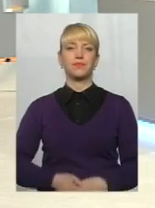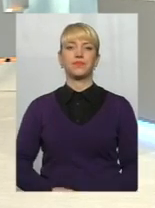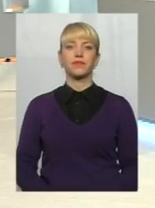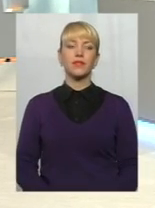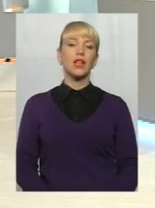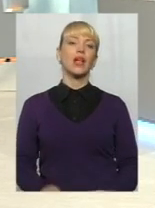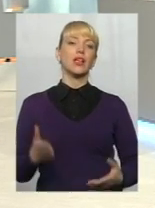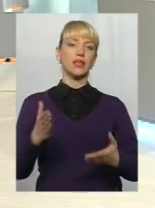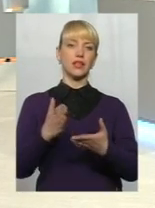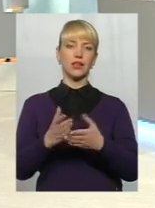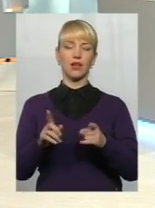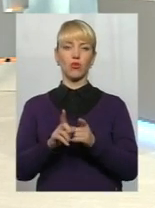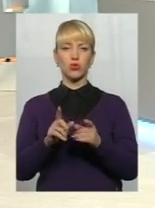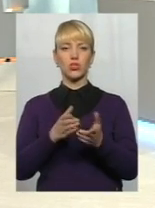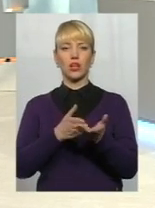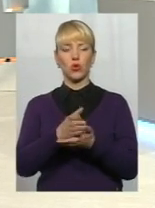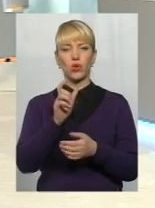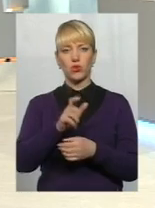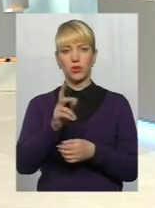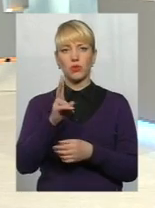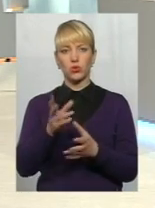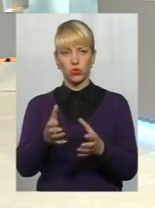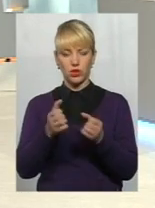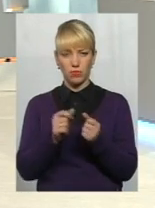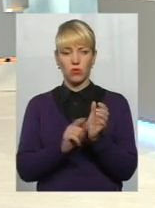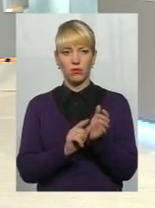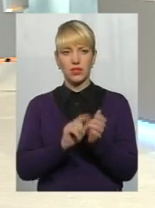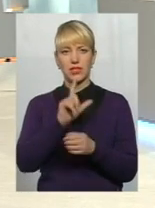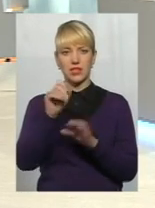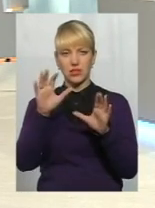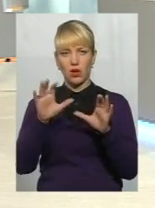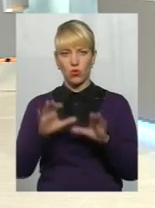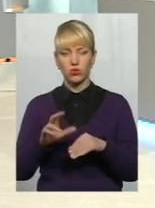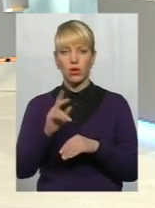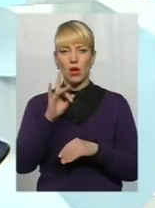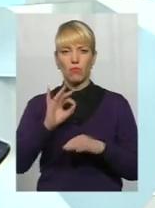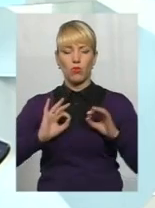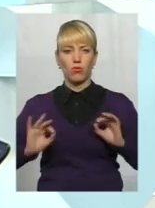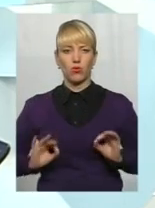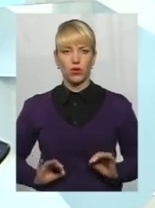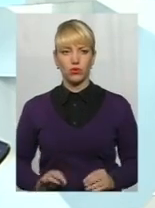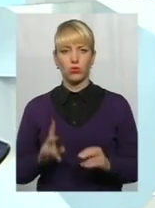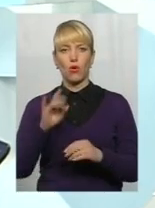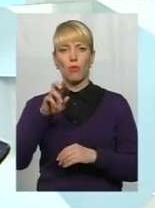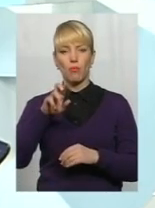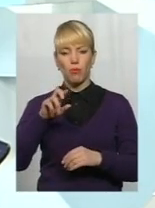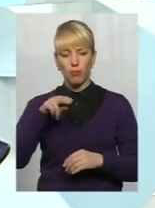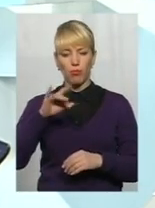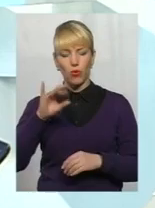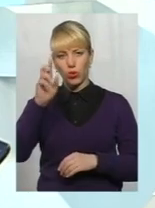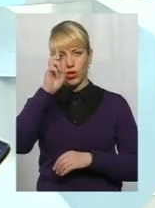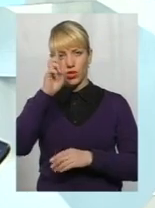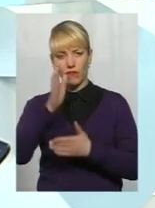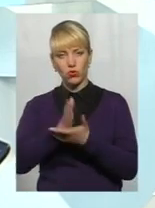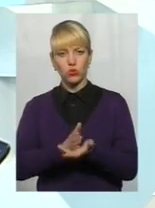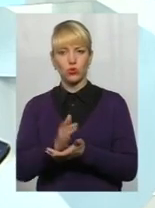Є ще в нас категорії осіб, які отримують пенсію за законом про прокуратуру, про державну службу,